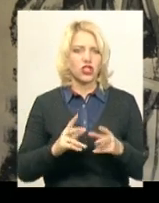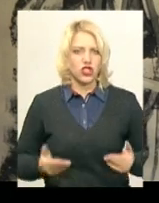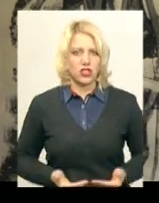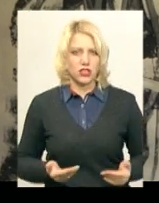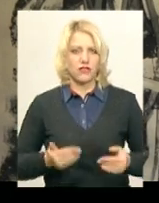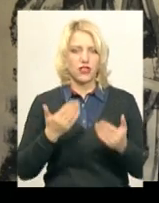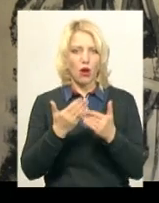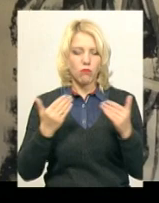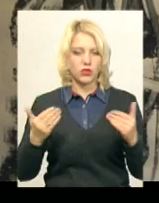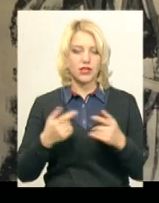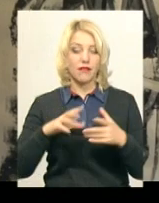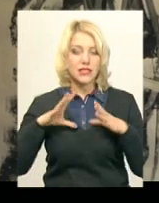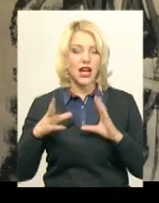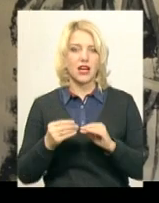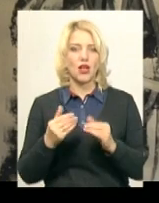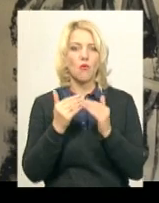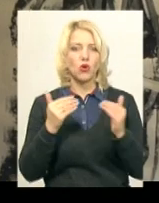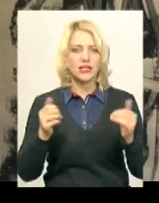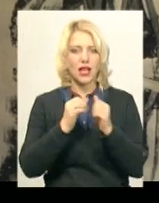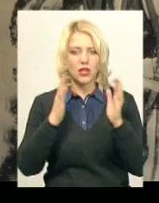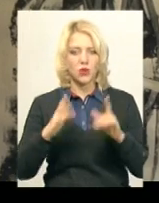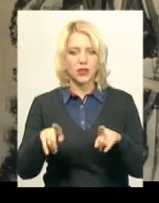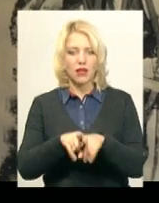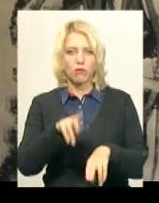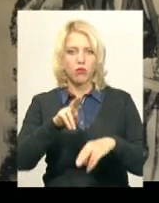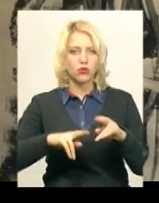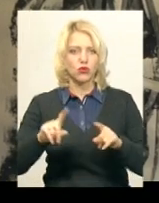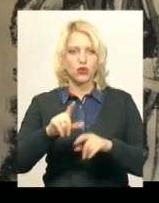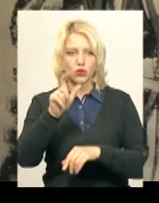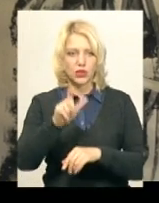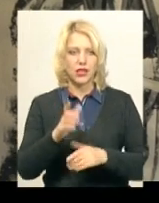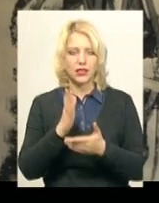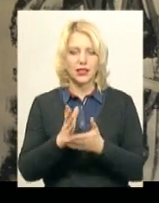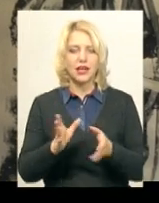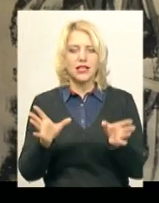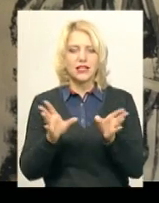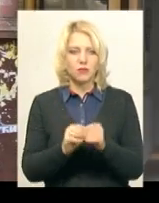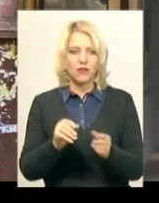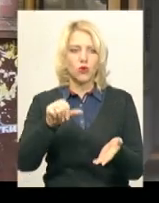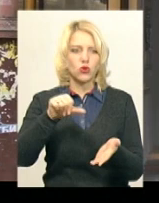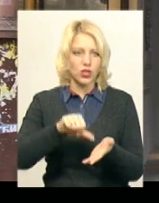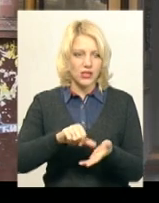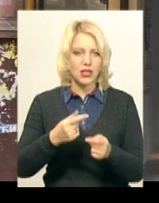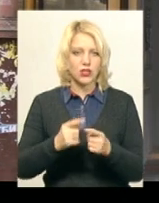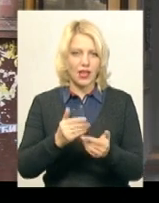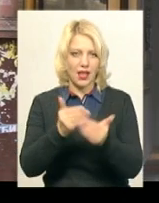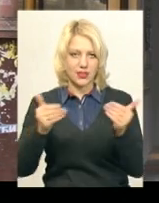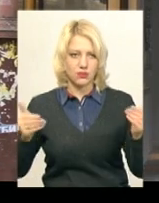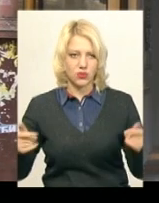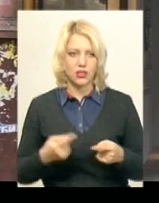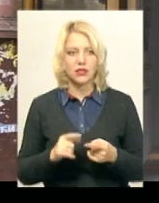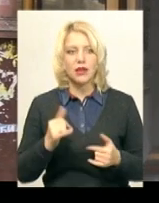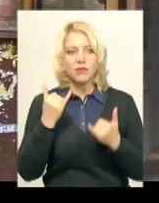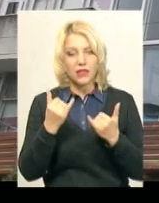І взагалі музейний цей комплекс побудований таким чином, що глядач стає співучасником експозиції. Нині музеї історії та культури